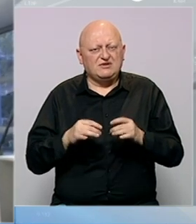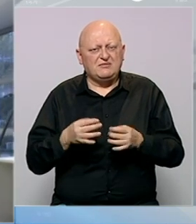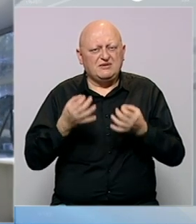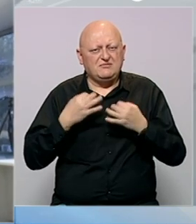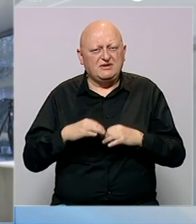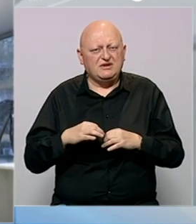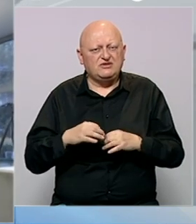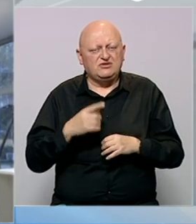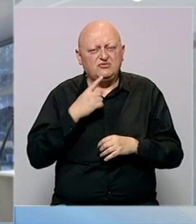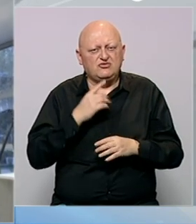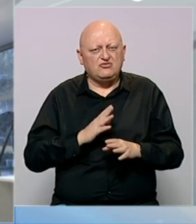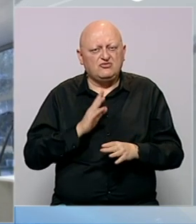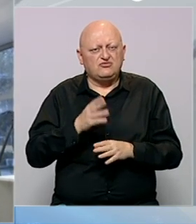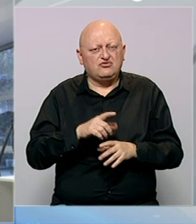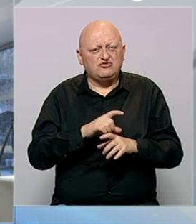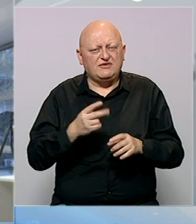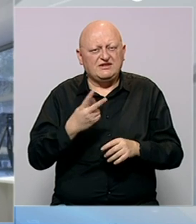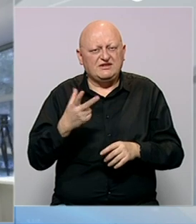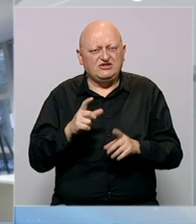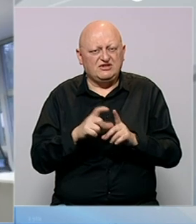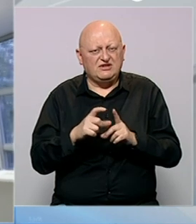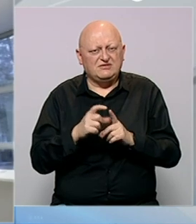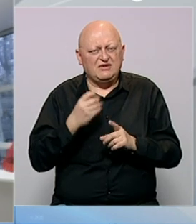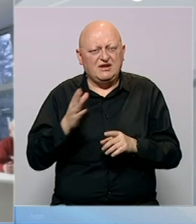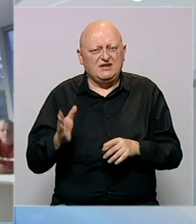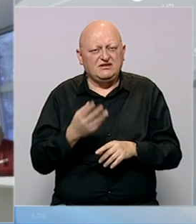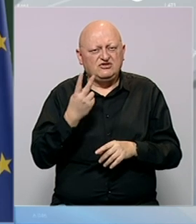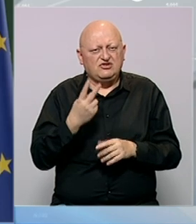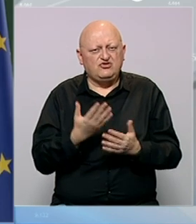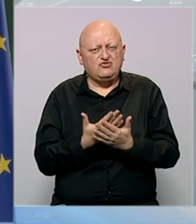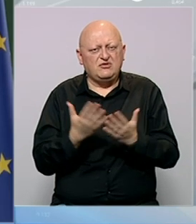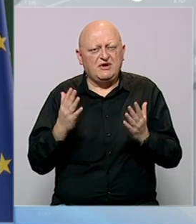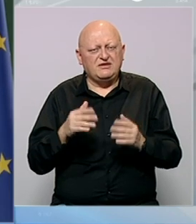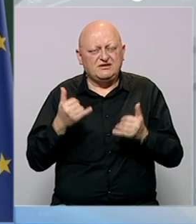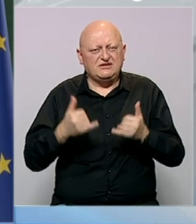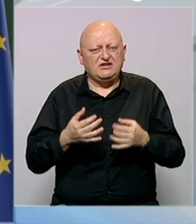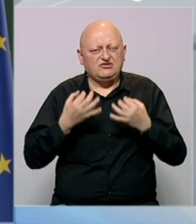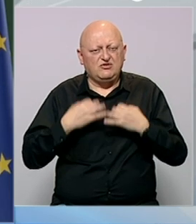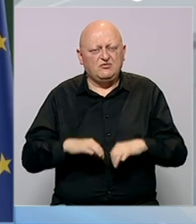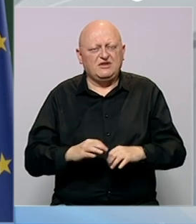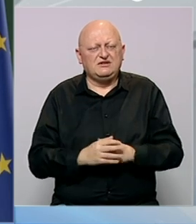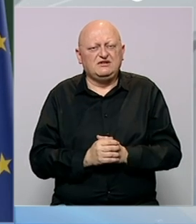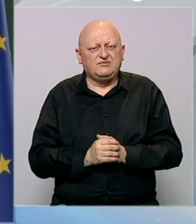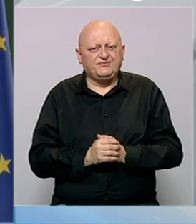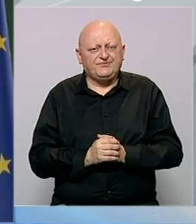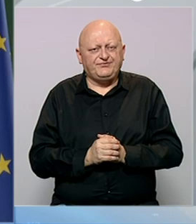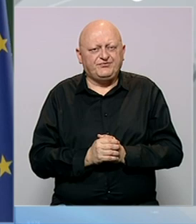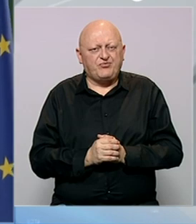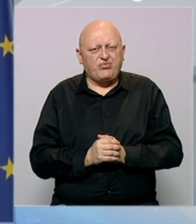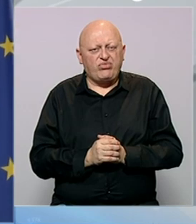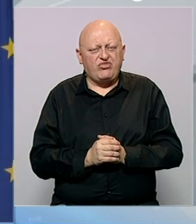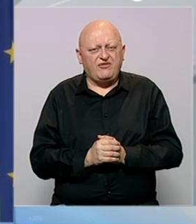Novo izabrani predsjednik će stupiti na dužnost 23. decembra kada ističe drugi mandat aktuelnom predsjedniku.